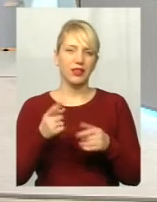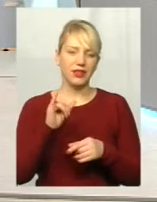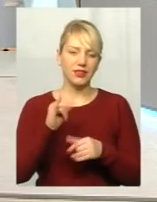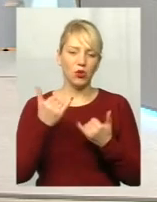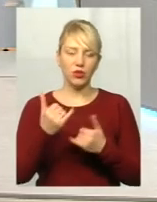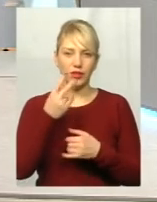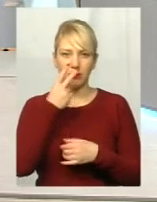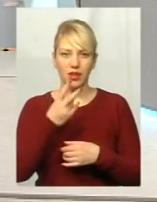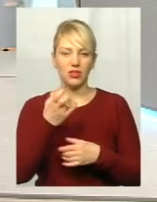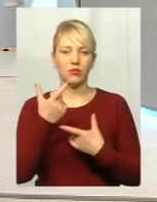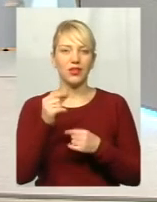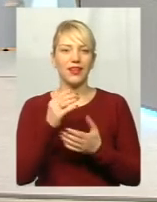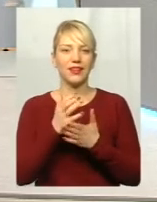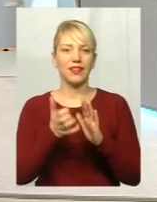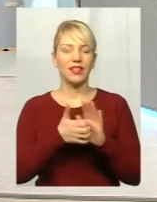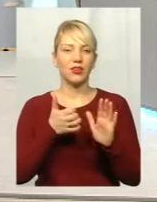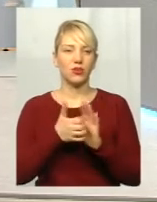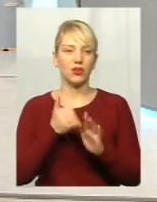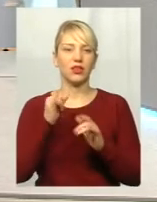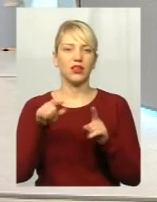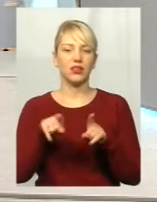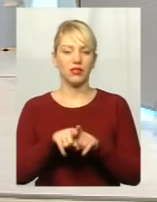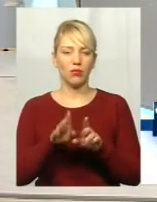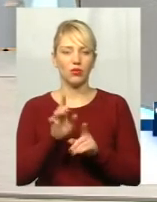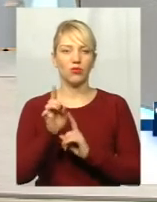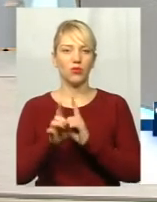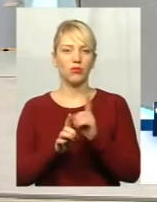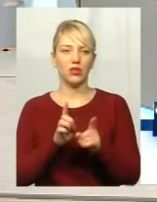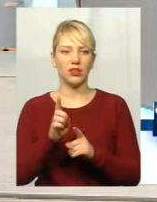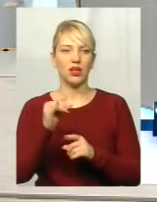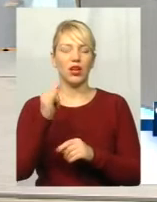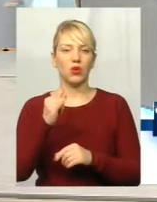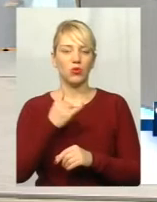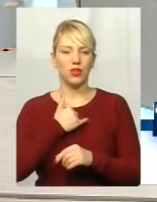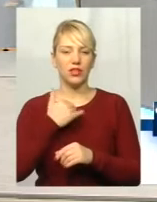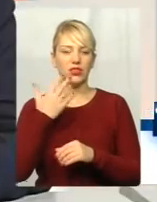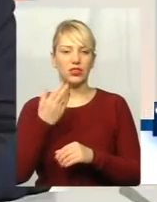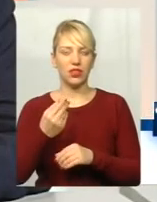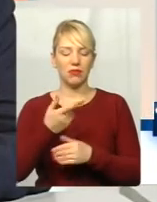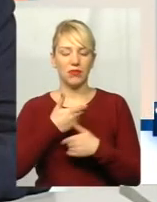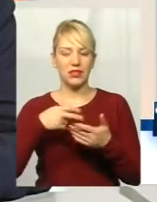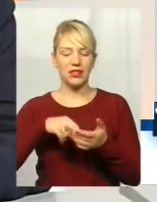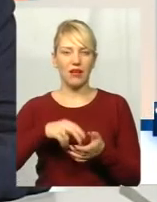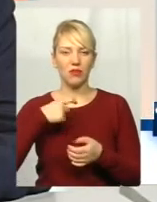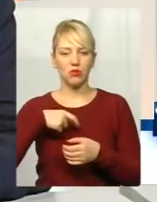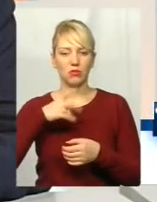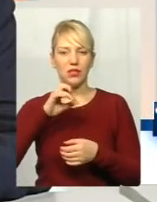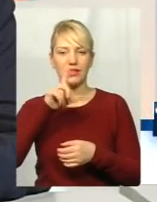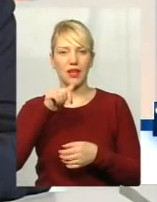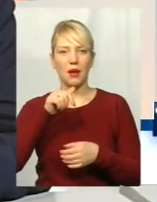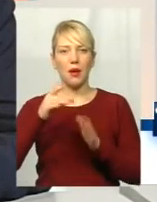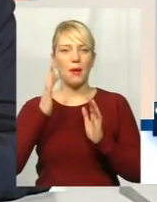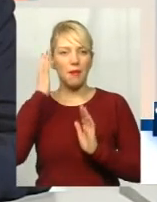бачимо, де є недоліки, і так само будемо міняти. Ми собі ставимо за мету за два